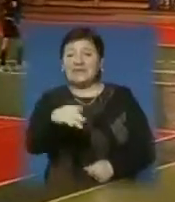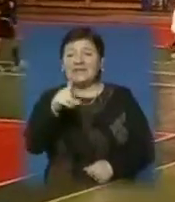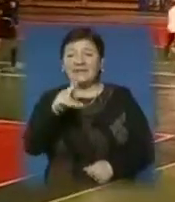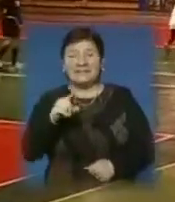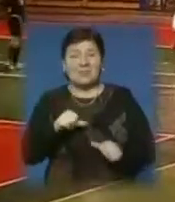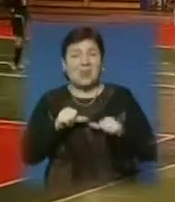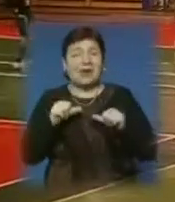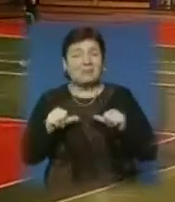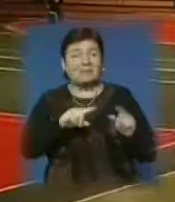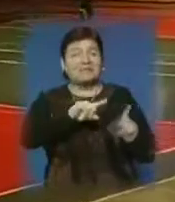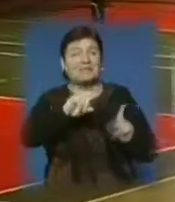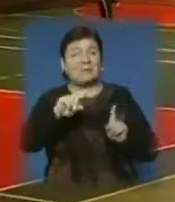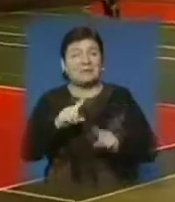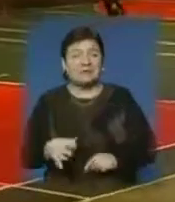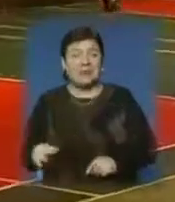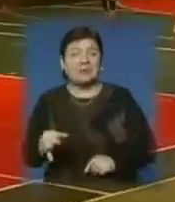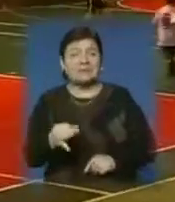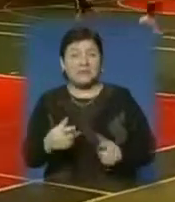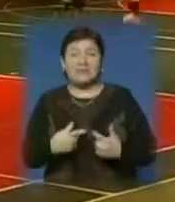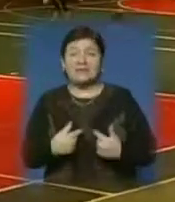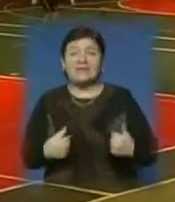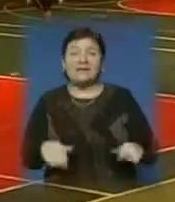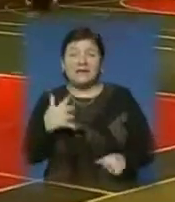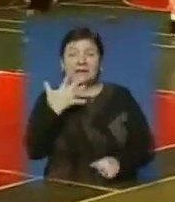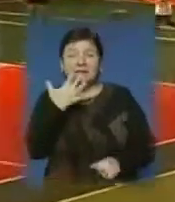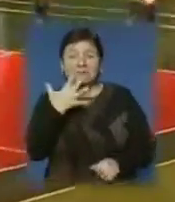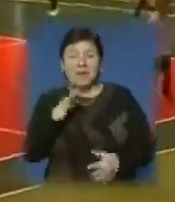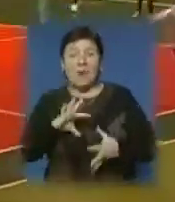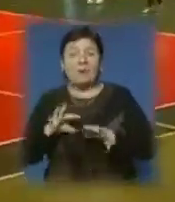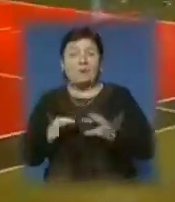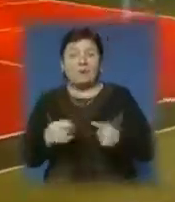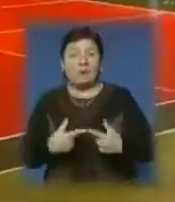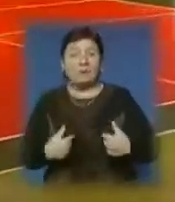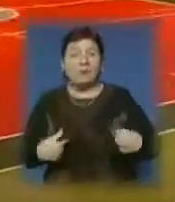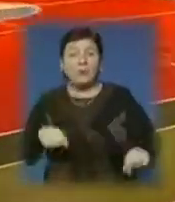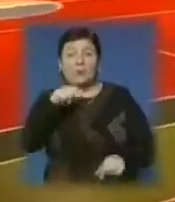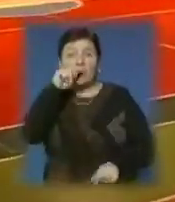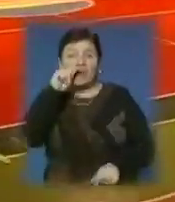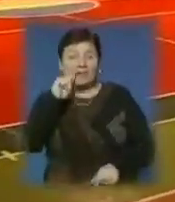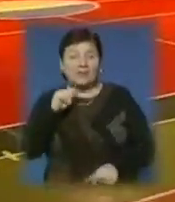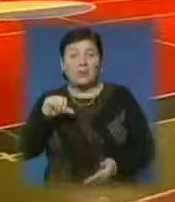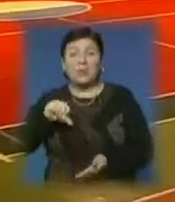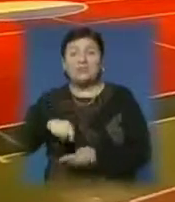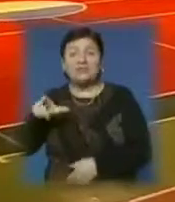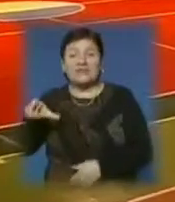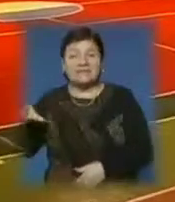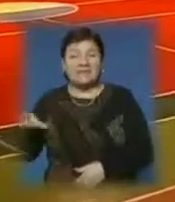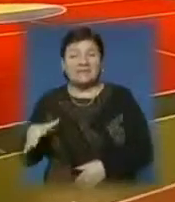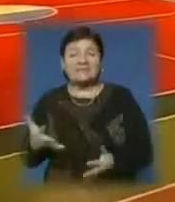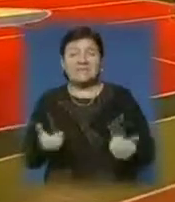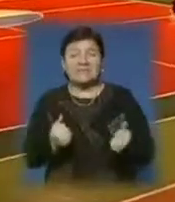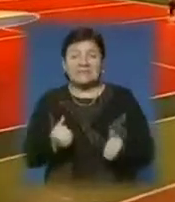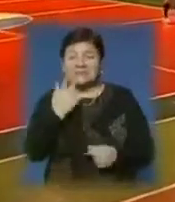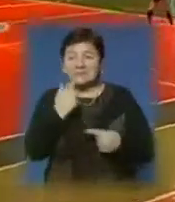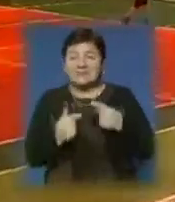зокрема і від Закарпатського обласного відділення Національного олімпійського комітету України, учасники взялися за свою